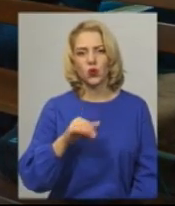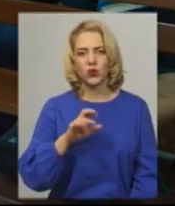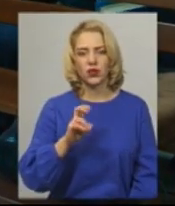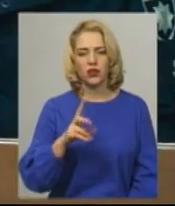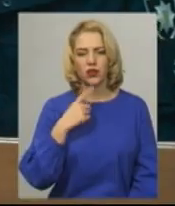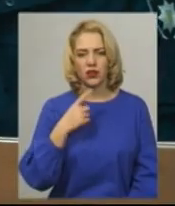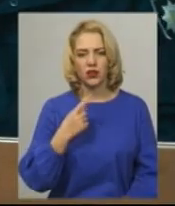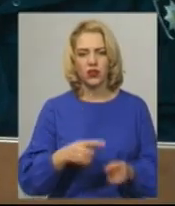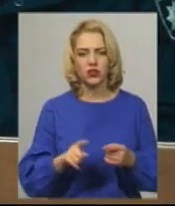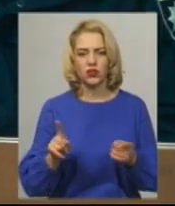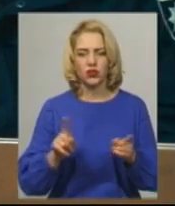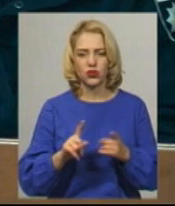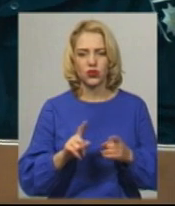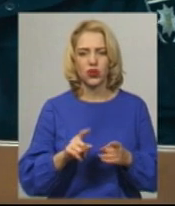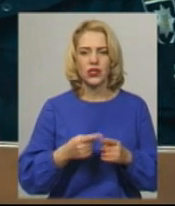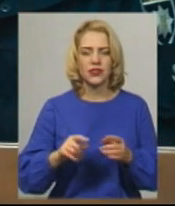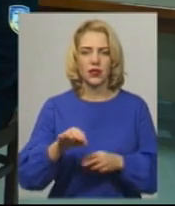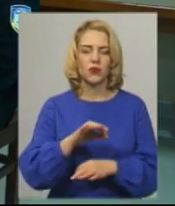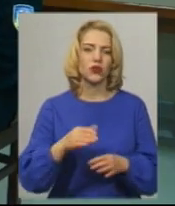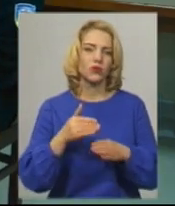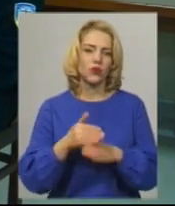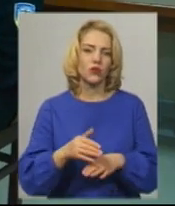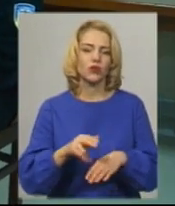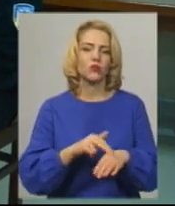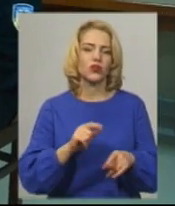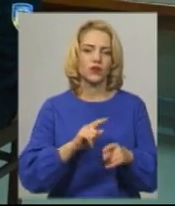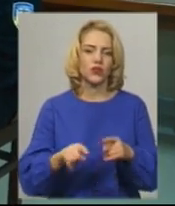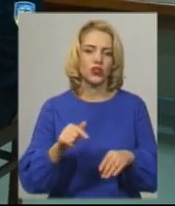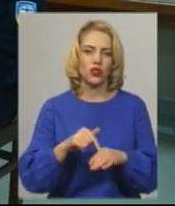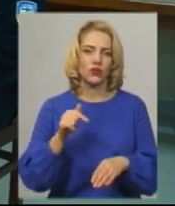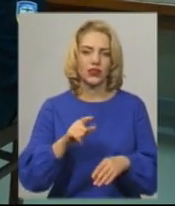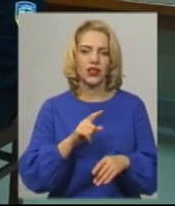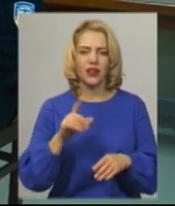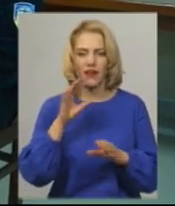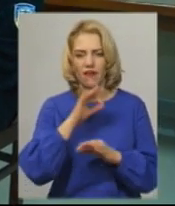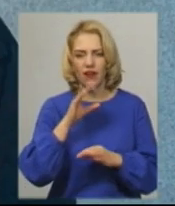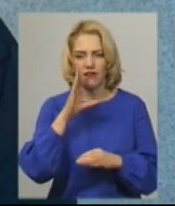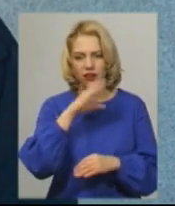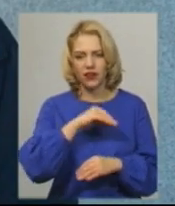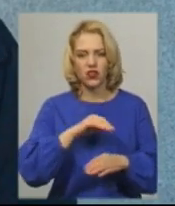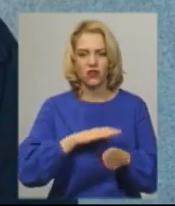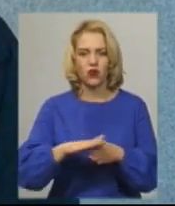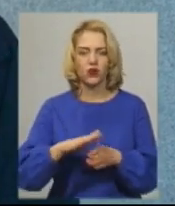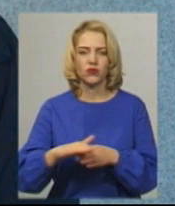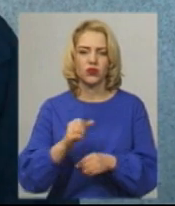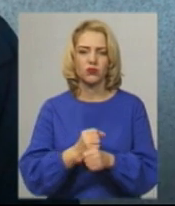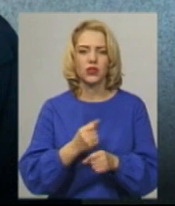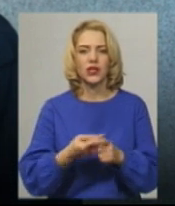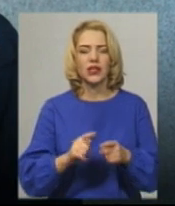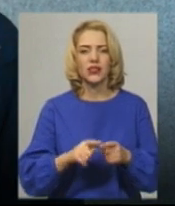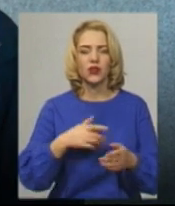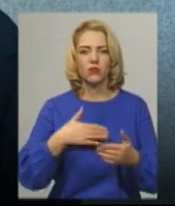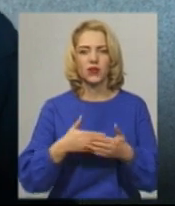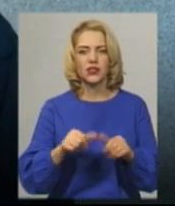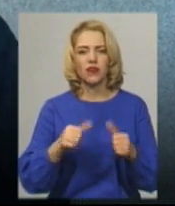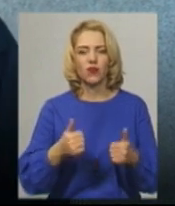проєкт «Лісогрнівецький щит» допоможе поліції швидше реагувати і ефективніше виконувати роботу. «Дане громадське формування допоможе